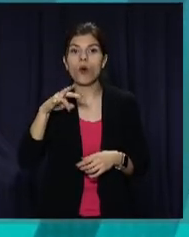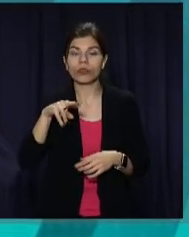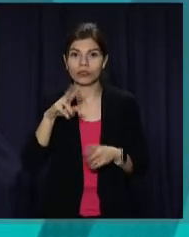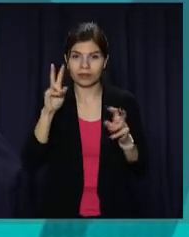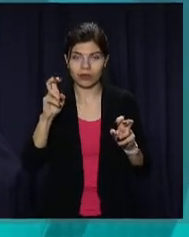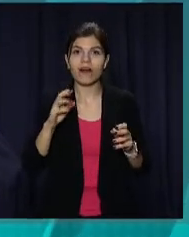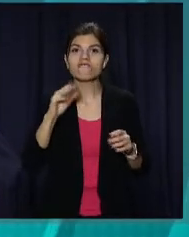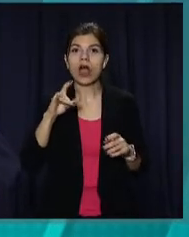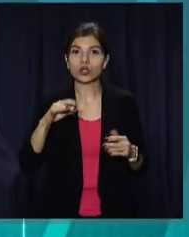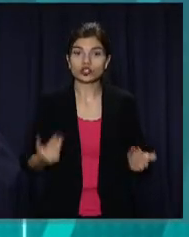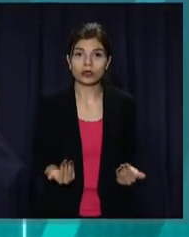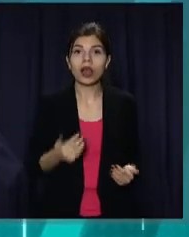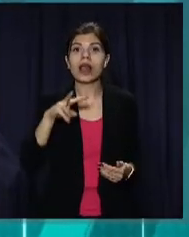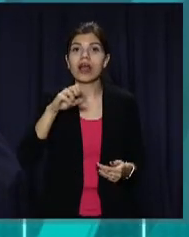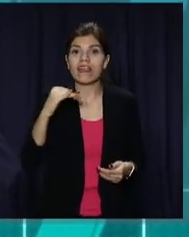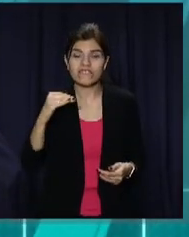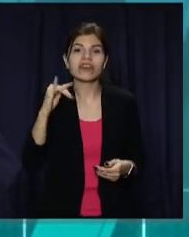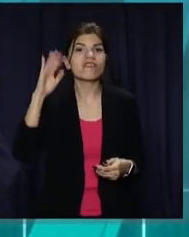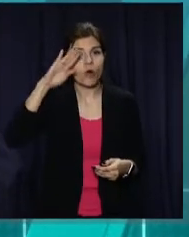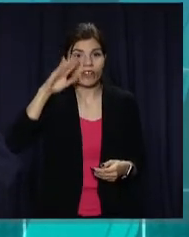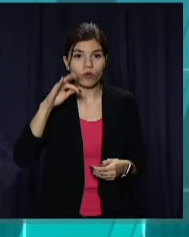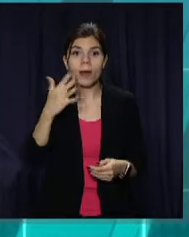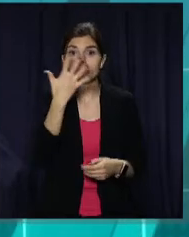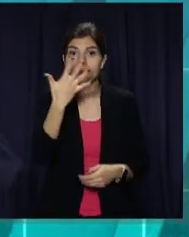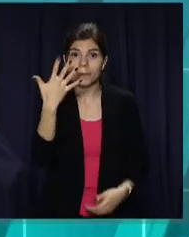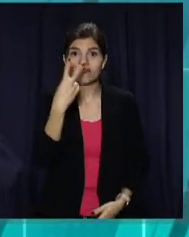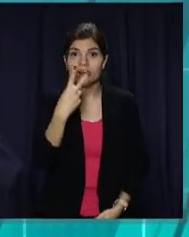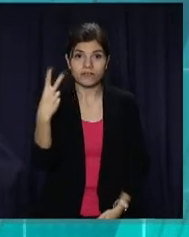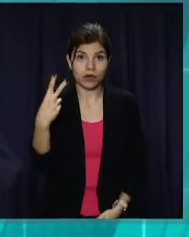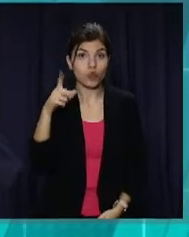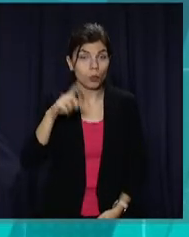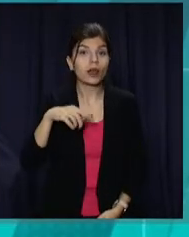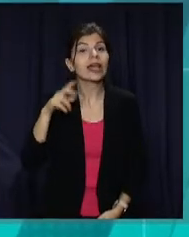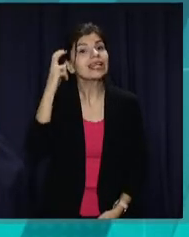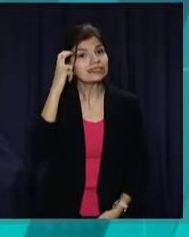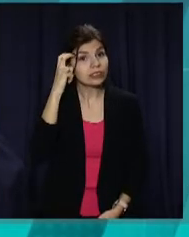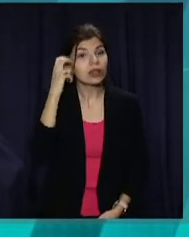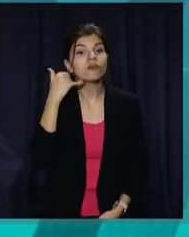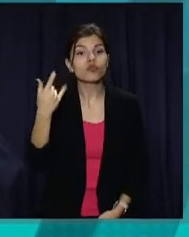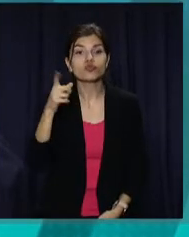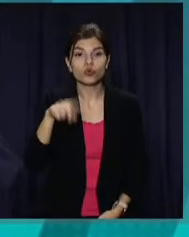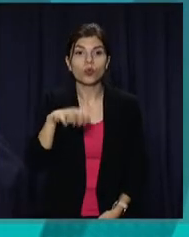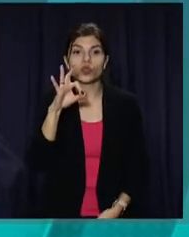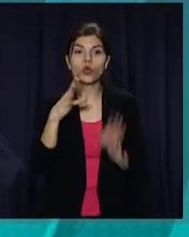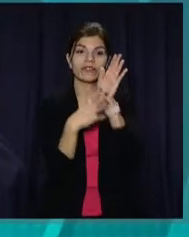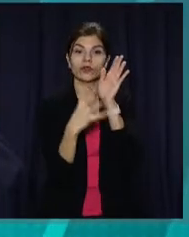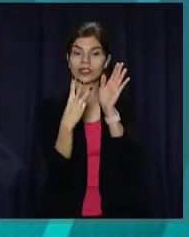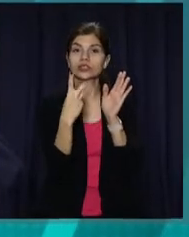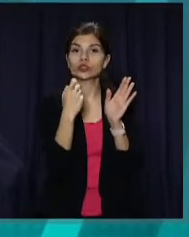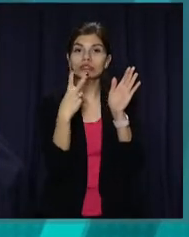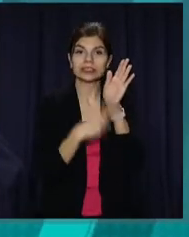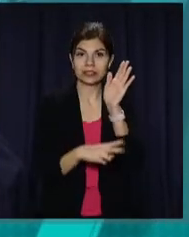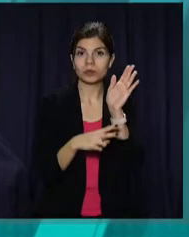Для цього абонентам «Лайфсел» та «Водафон» набрати 5522. Користувачі «Київстар» можуть дозвонитися за номером 093